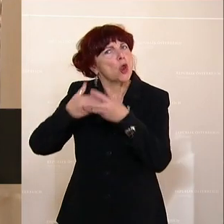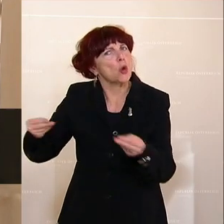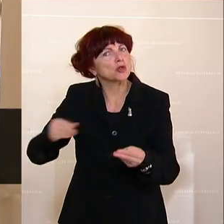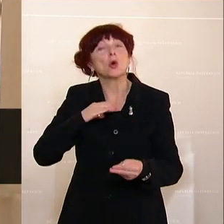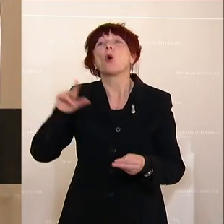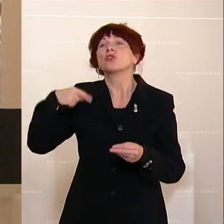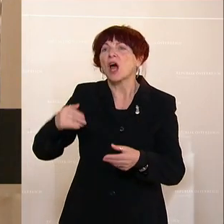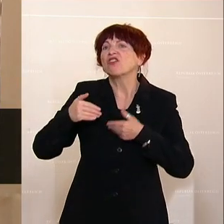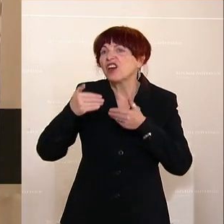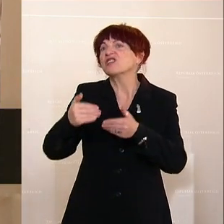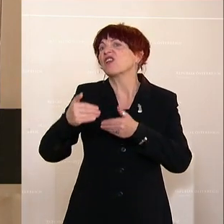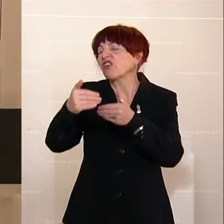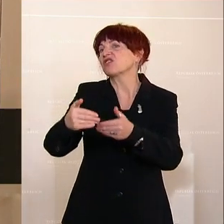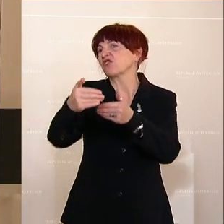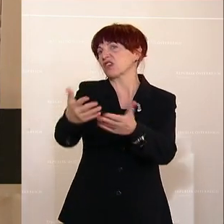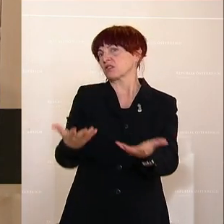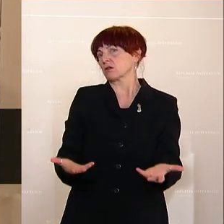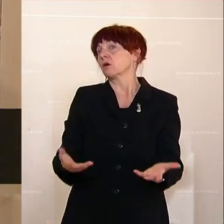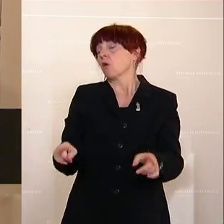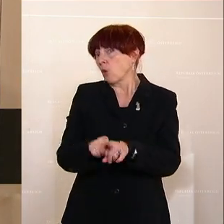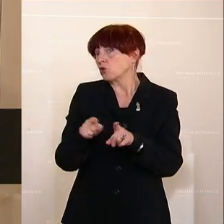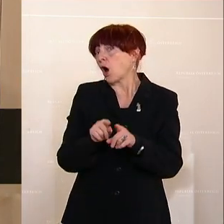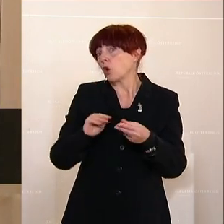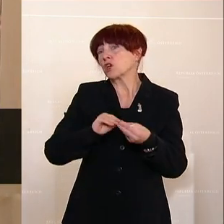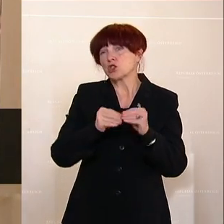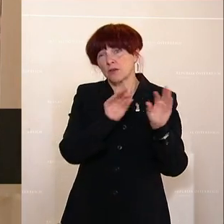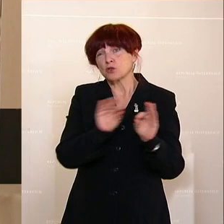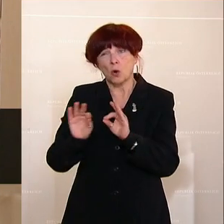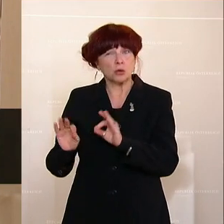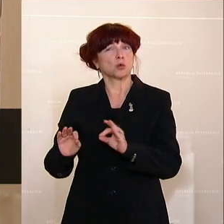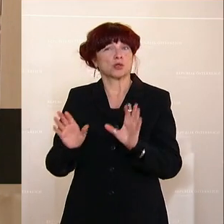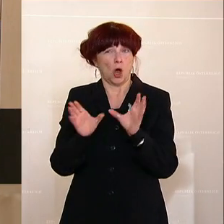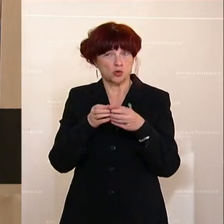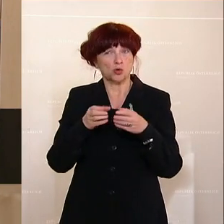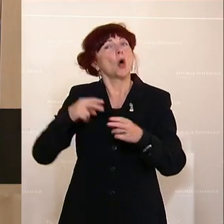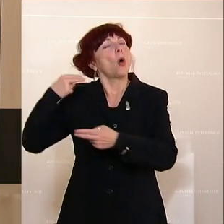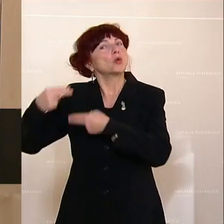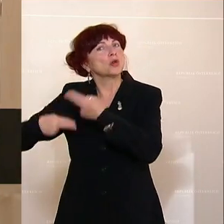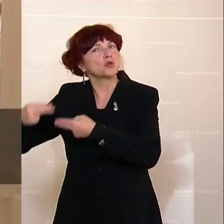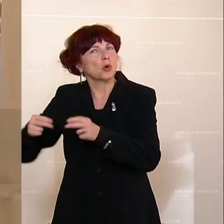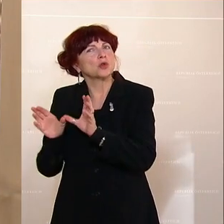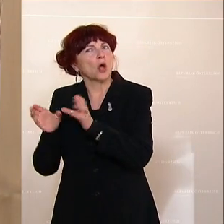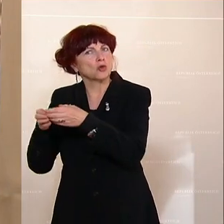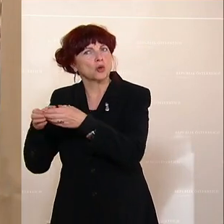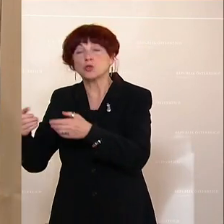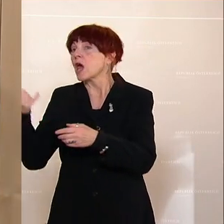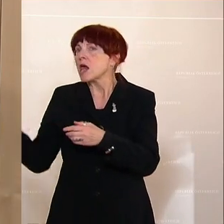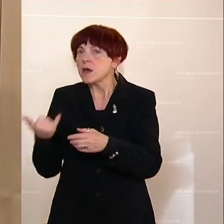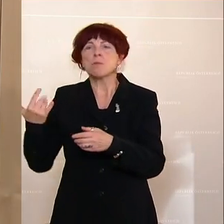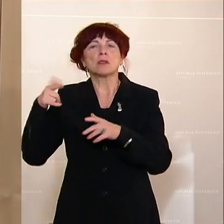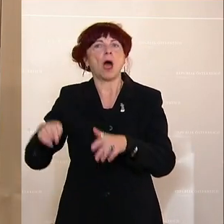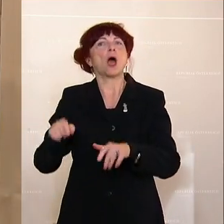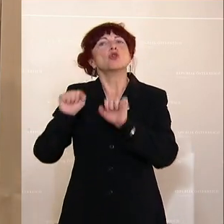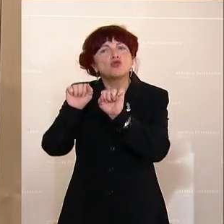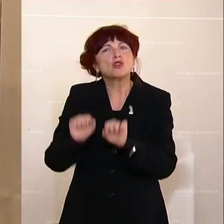Fristenschmäh. Es werden dauernd, und wir haben das auch im Geschäftsordnungsausschuss im Zusammenhang mit dem Untersuchungsausschuss gesehen, es werden dauernd Üsaußen des Hauses gebrochen. Das machen sie